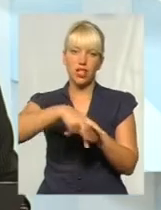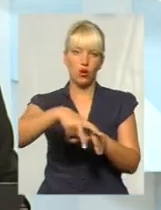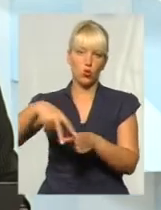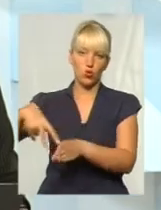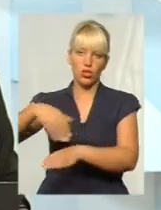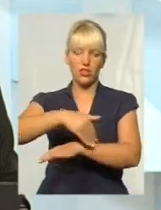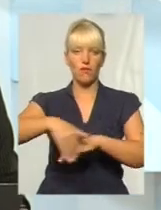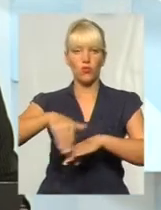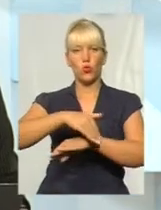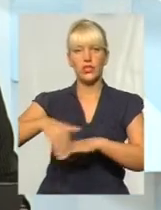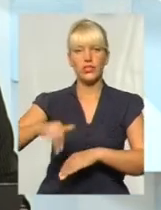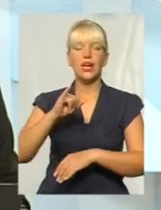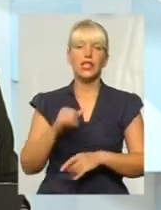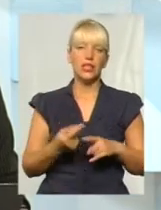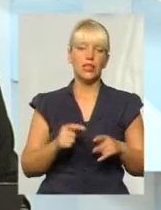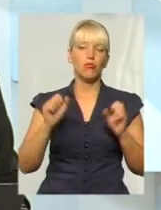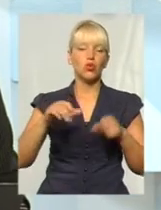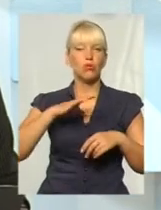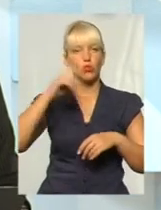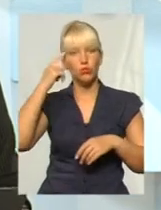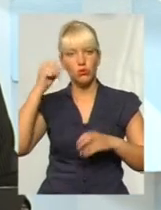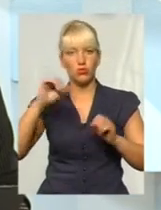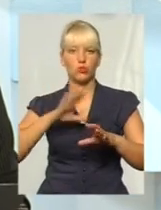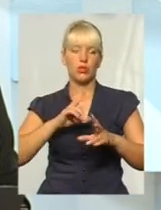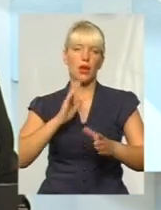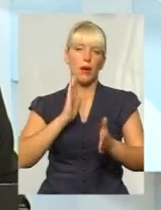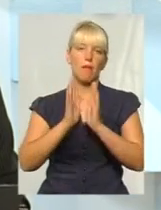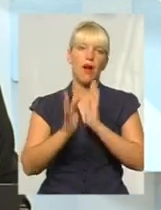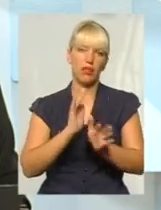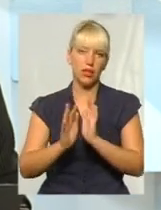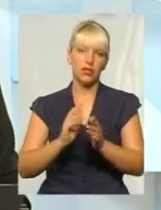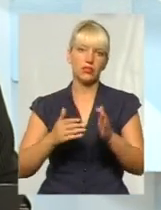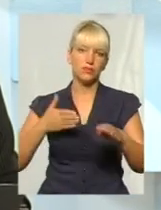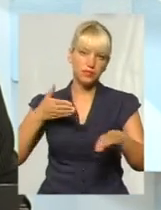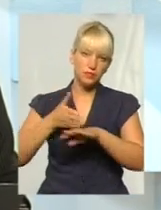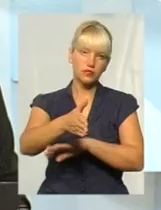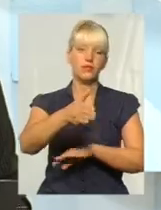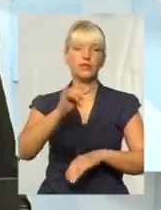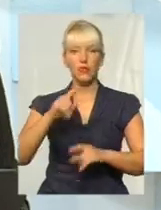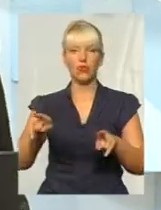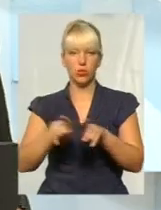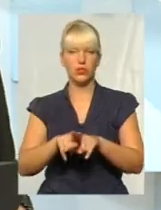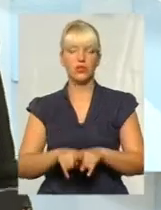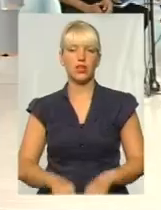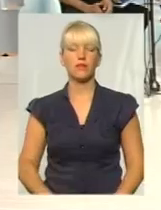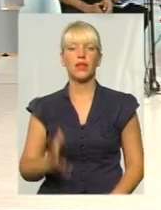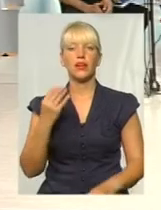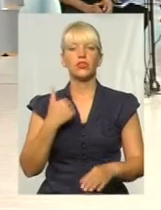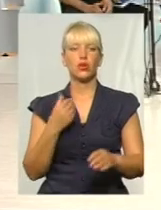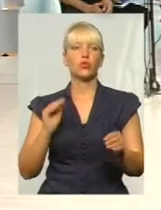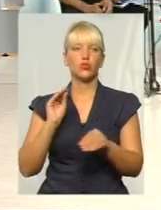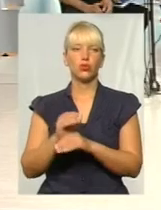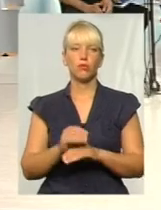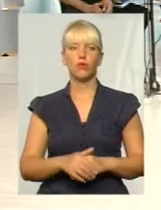також враховуючи, що можна проїхати, можливо, десь парком, парковою зоною. Ось так я раджу. І ще я хочу доповнити.